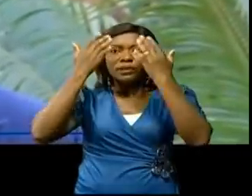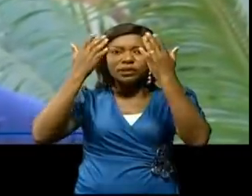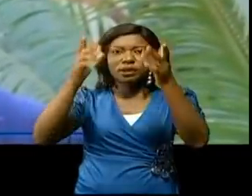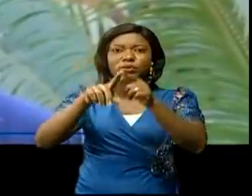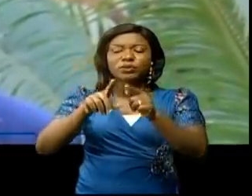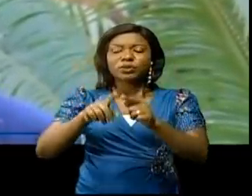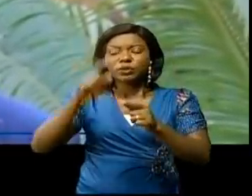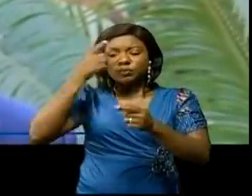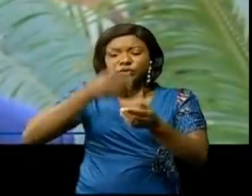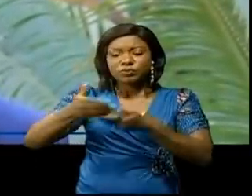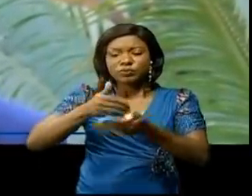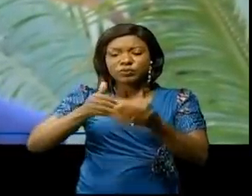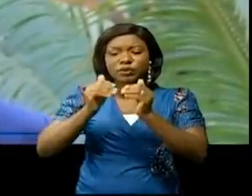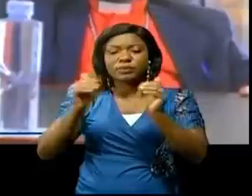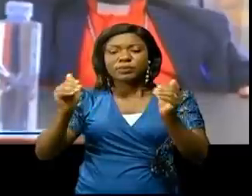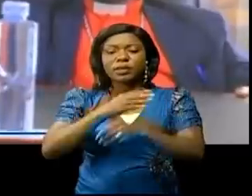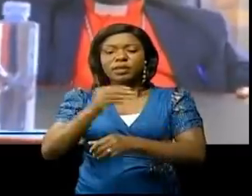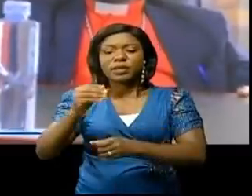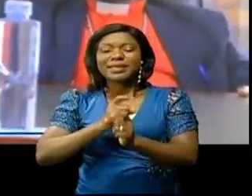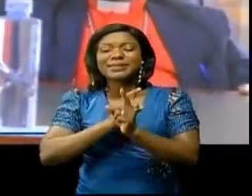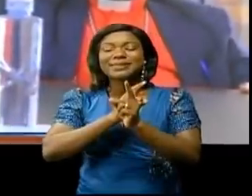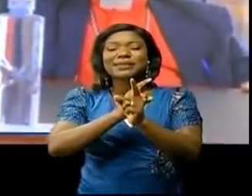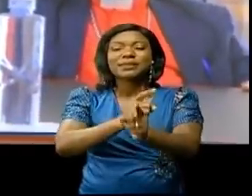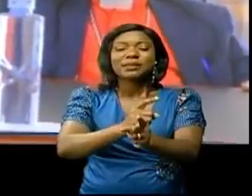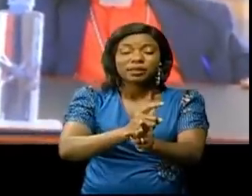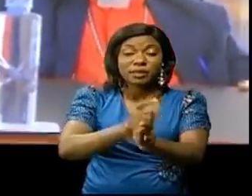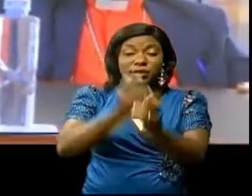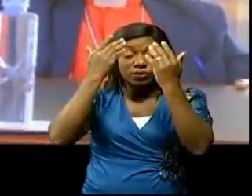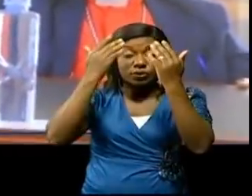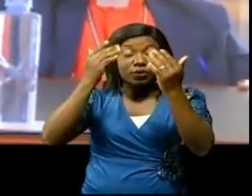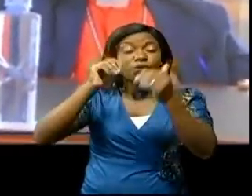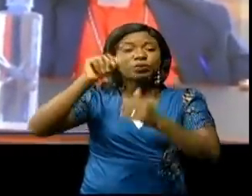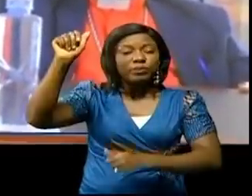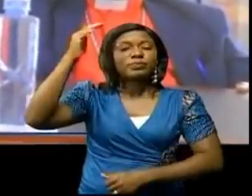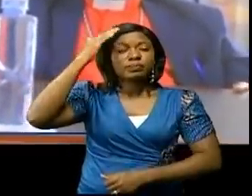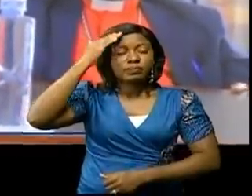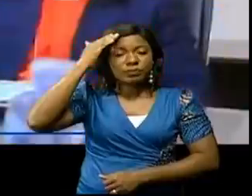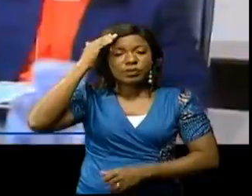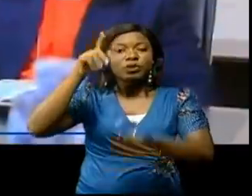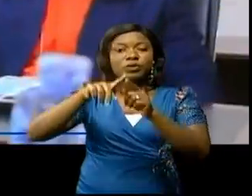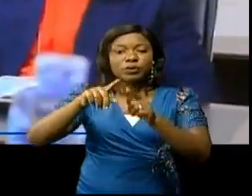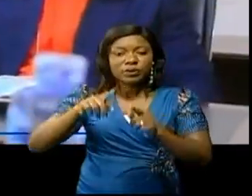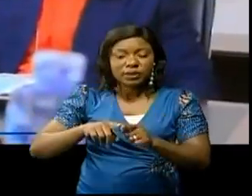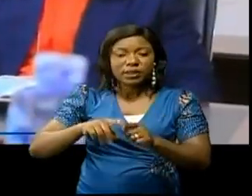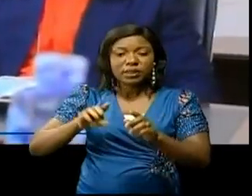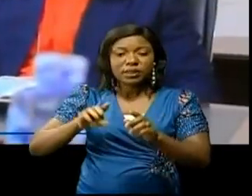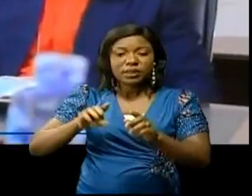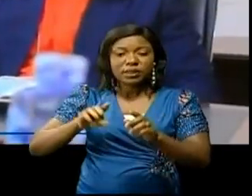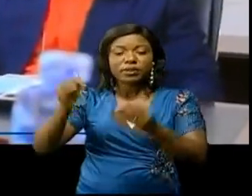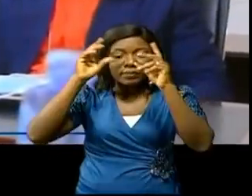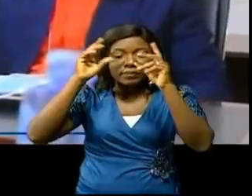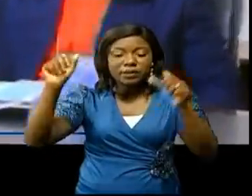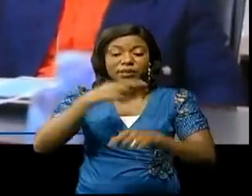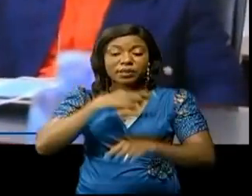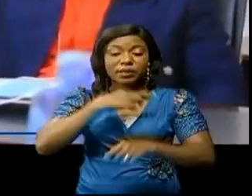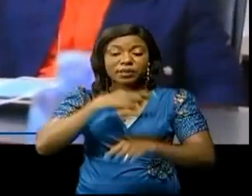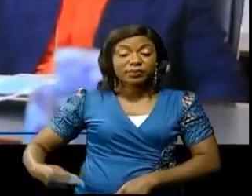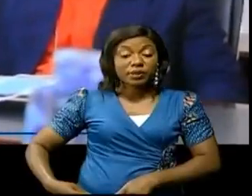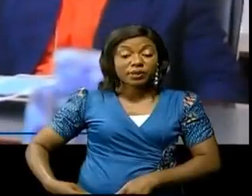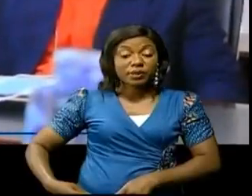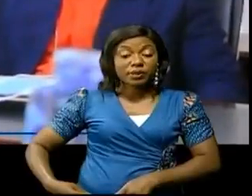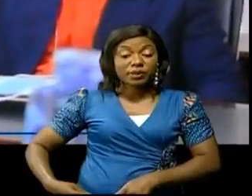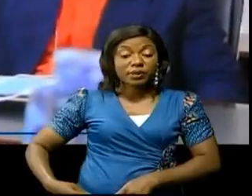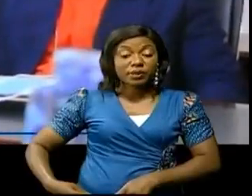pacification, pour la sécurisation. Et Dieu s'est servi du président de la République, chef de l'État, et je suis